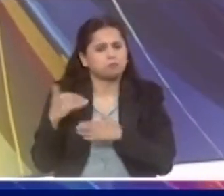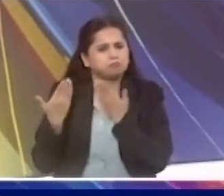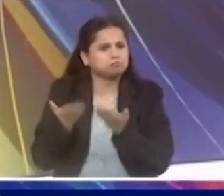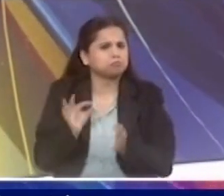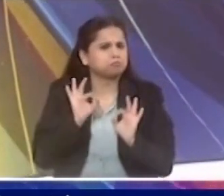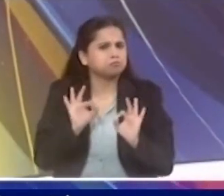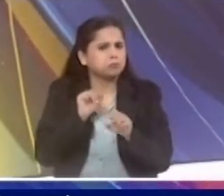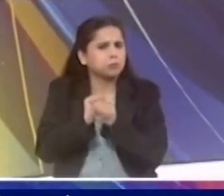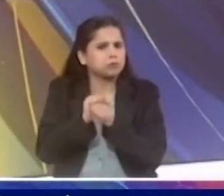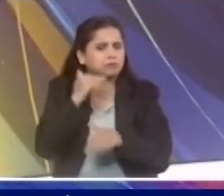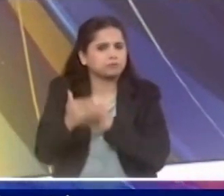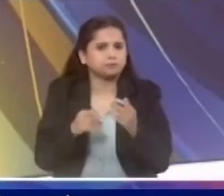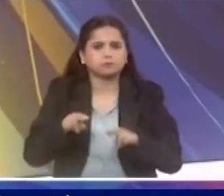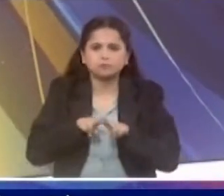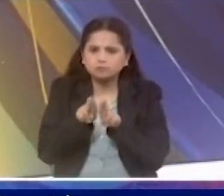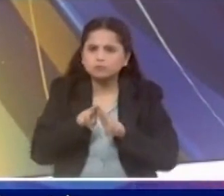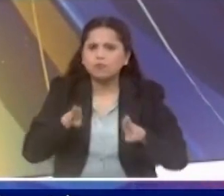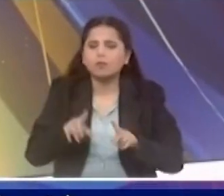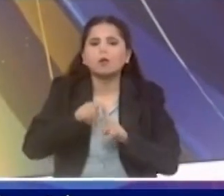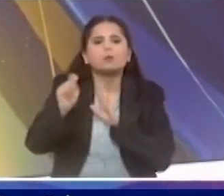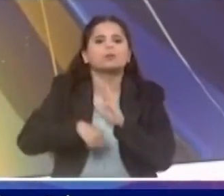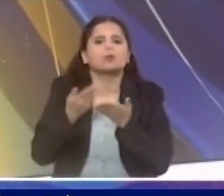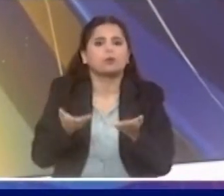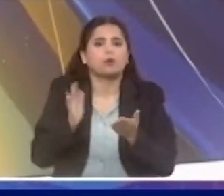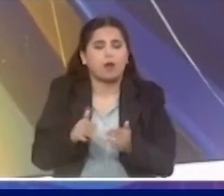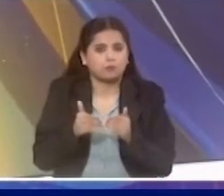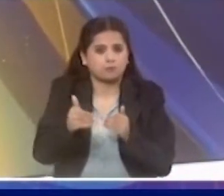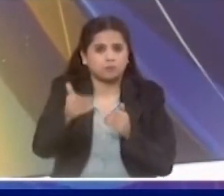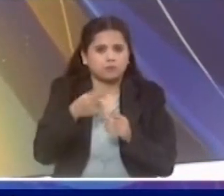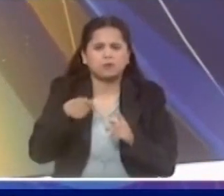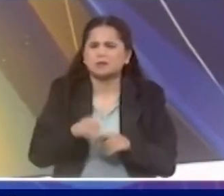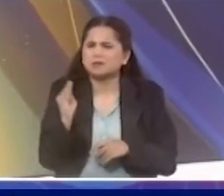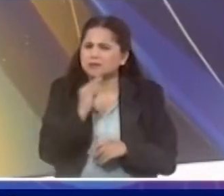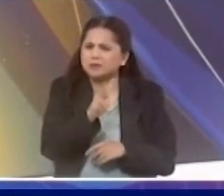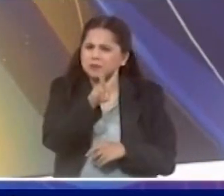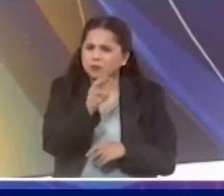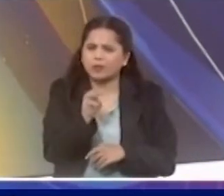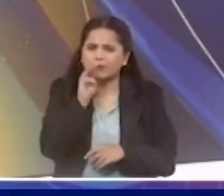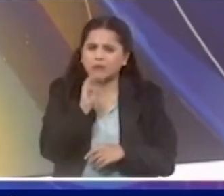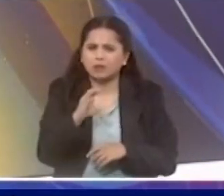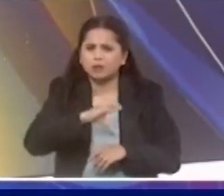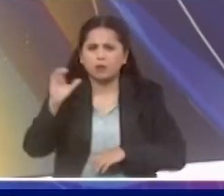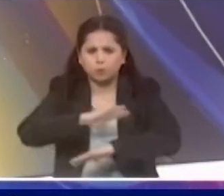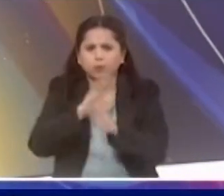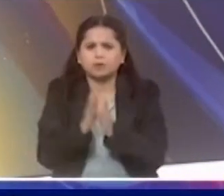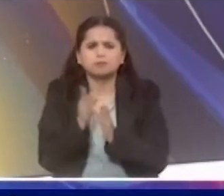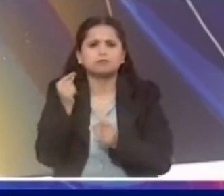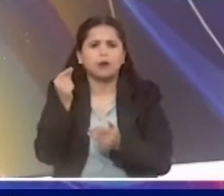भारताला अपलीक शमता वृद्धिंगत कराईची असुन सेमिकंडक्टर फैब शी निगडित तीन योजनान मधे आता एक